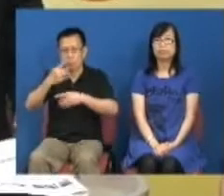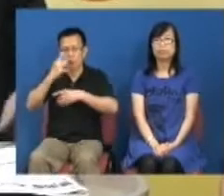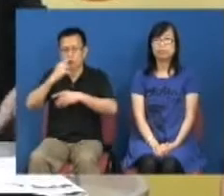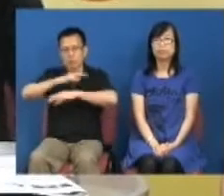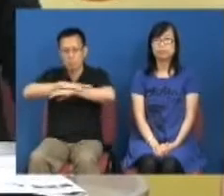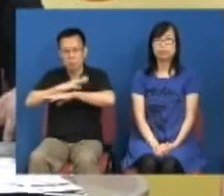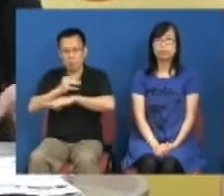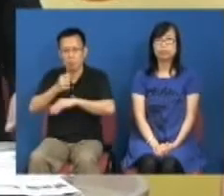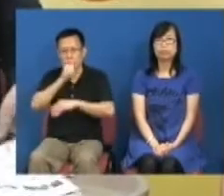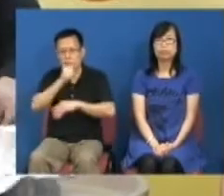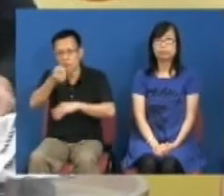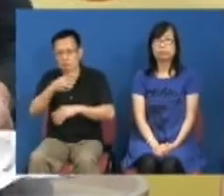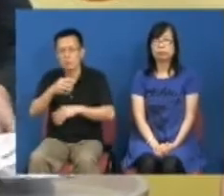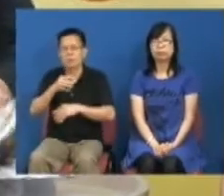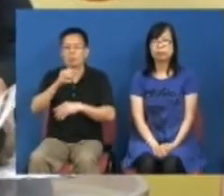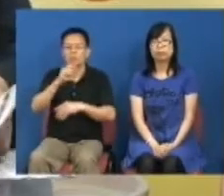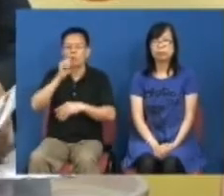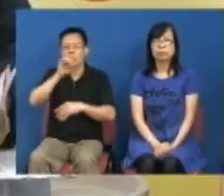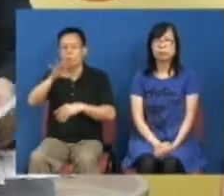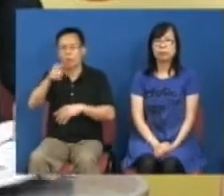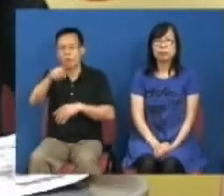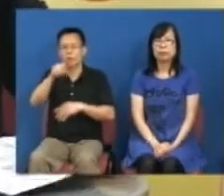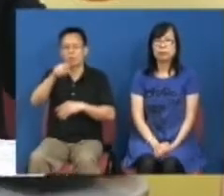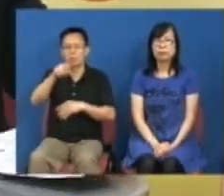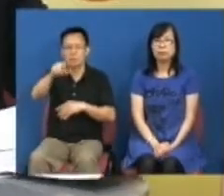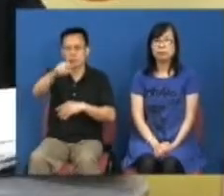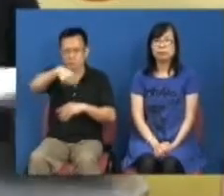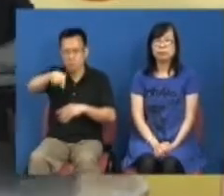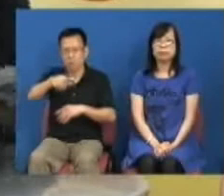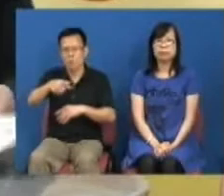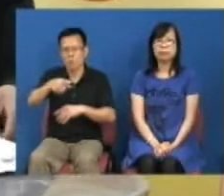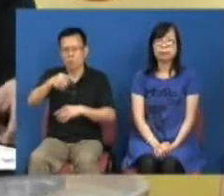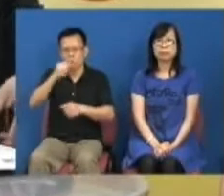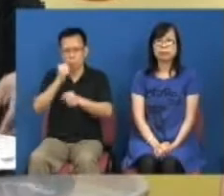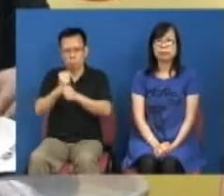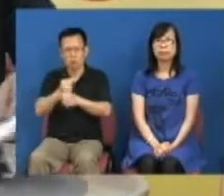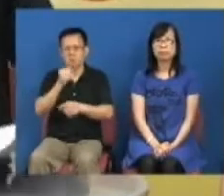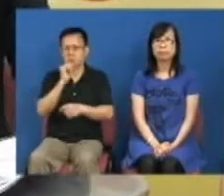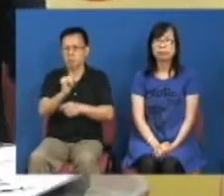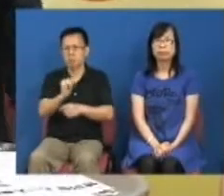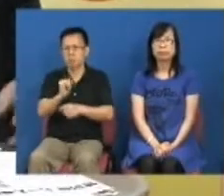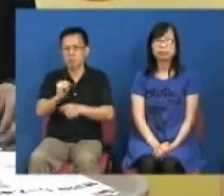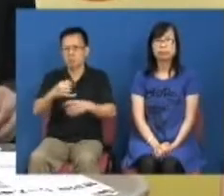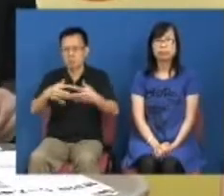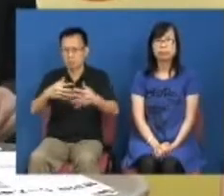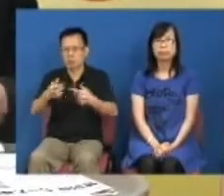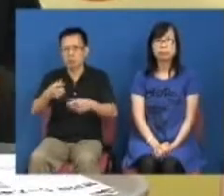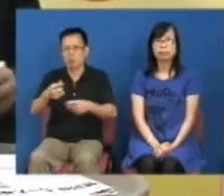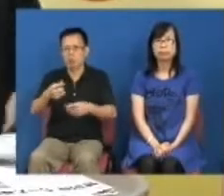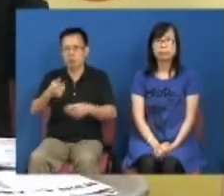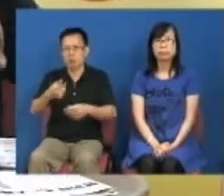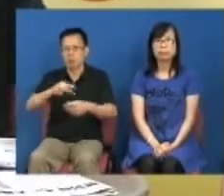都是说到是你们在做一些不应该做的事或者是不听警务署劝语的事